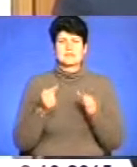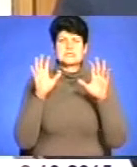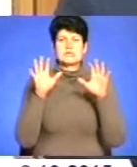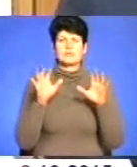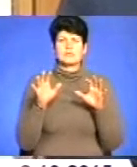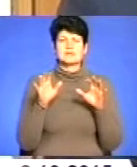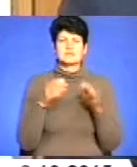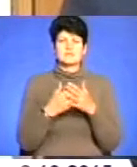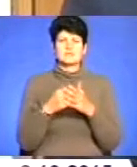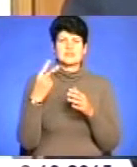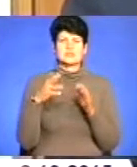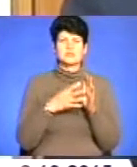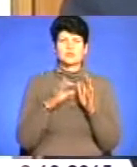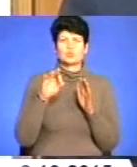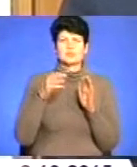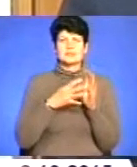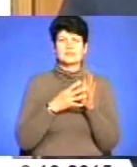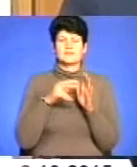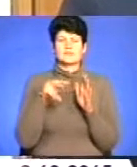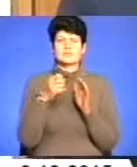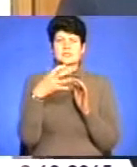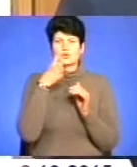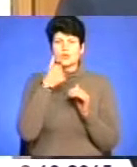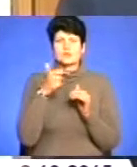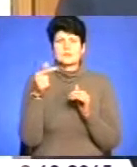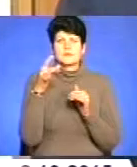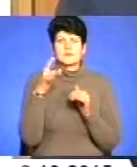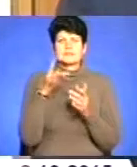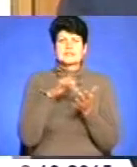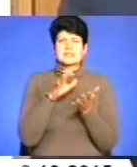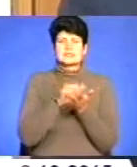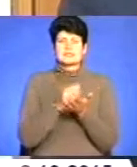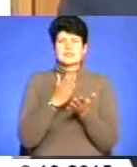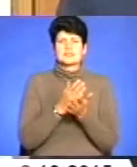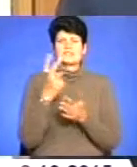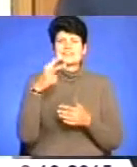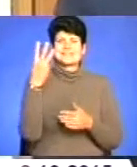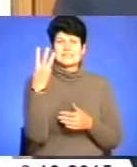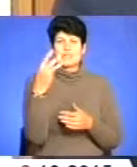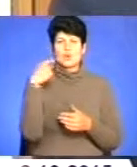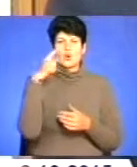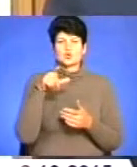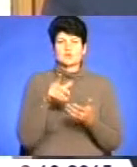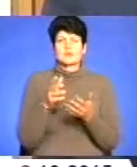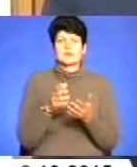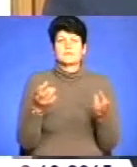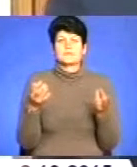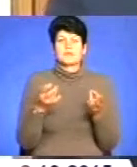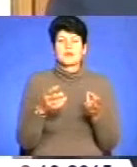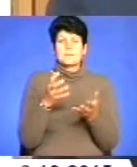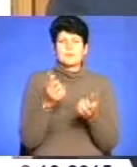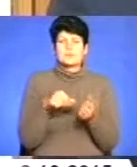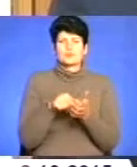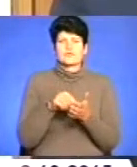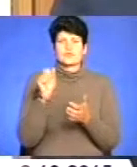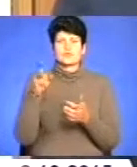29.09.2015 року в Госятнському районному центрі займісті перебуває на обліку 23 особи, які брали участь в антитерористичній операції. З